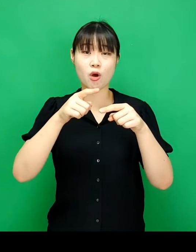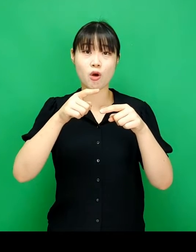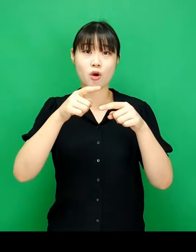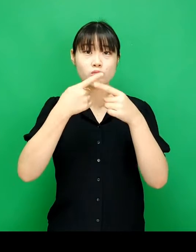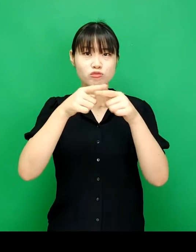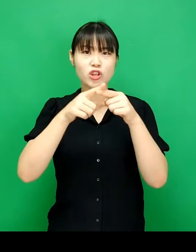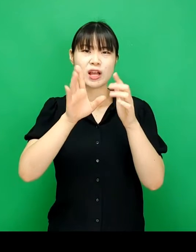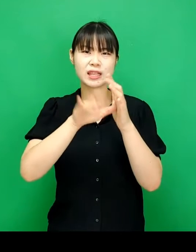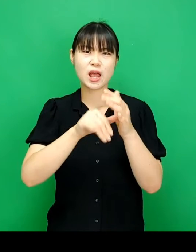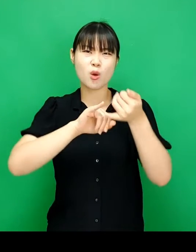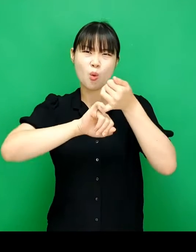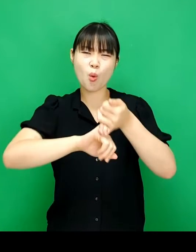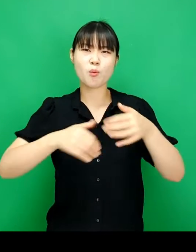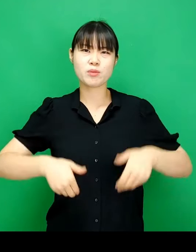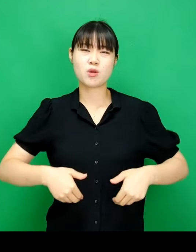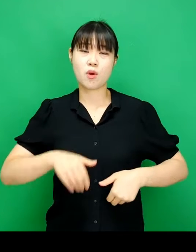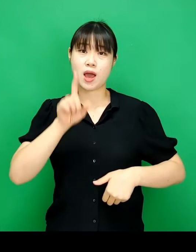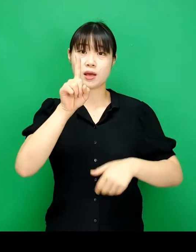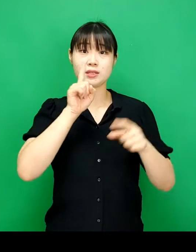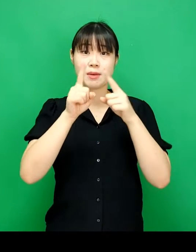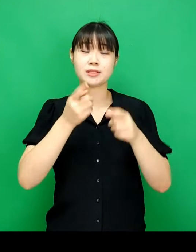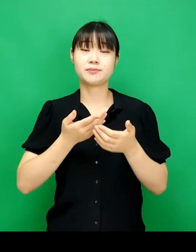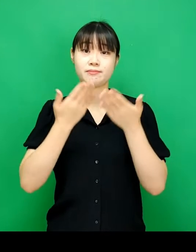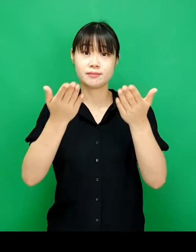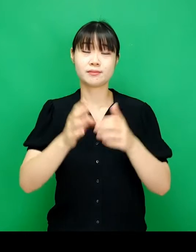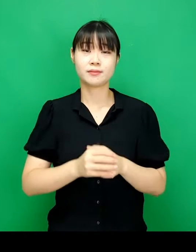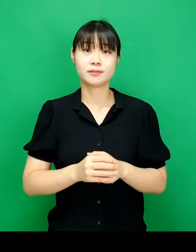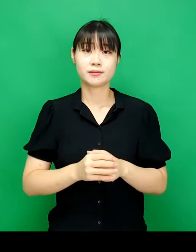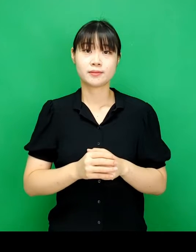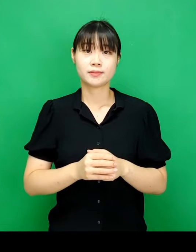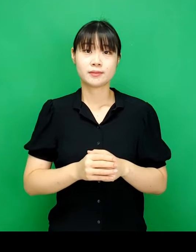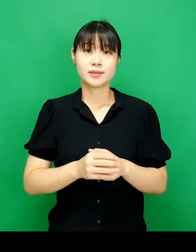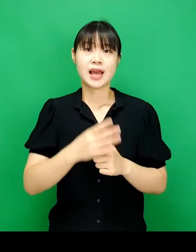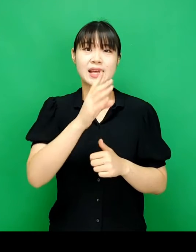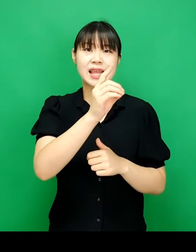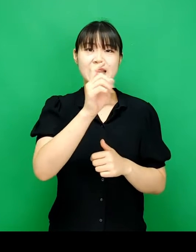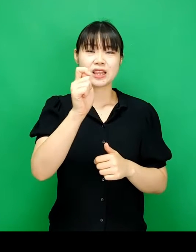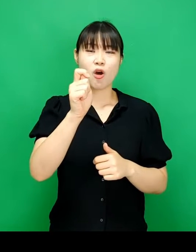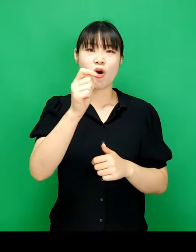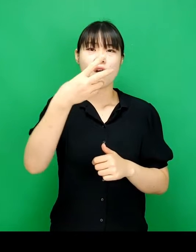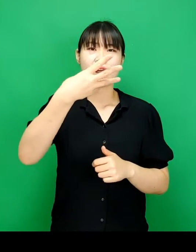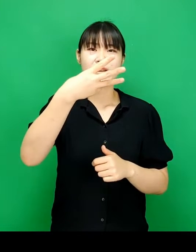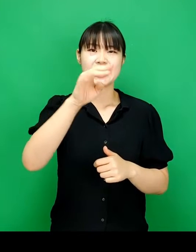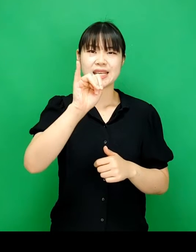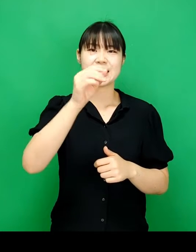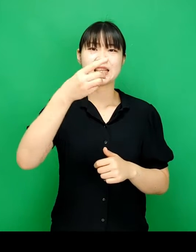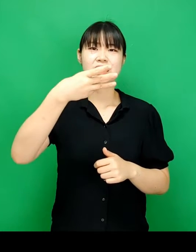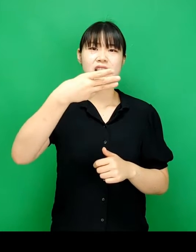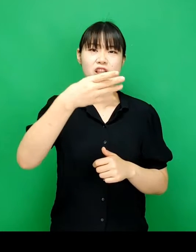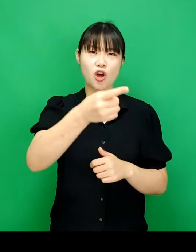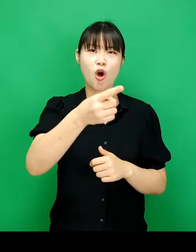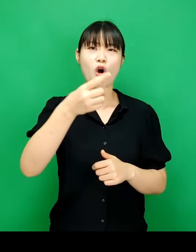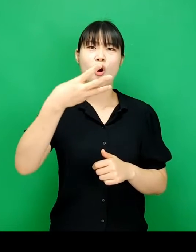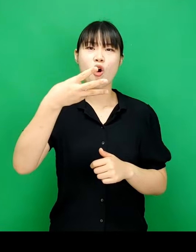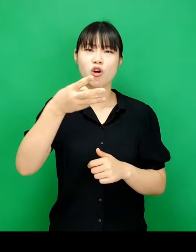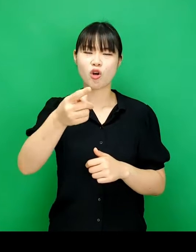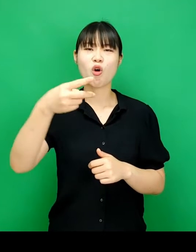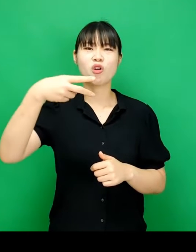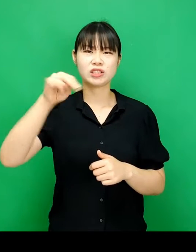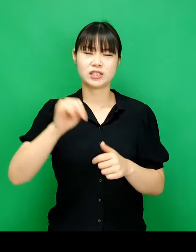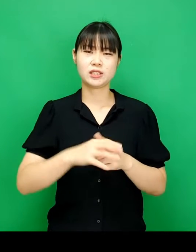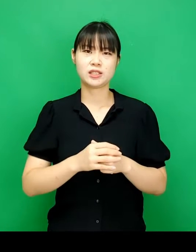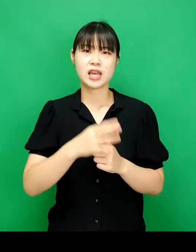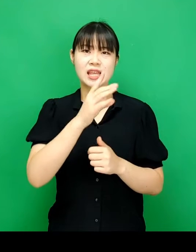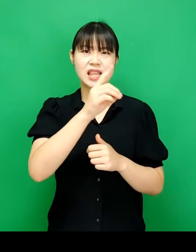데이터를 분석할 때 꼭 필요한 것 한 가지를 말씀드리겠습니다 바로 데이터